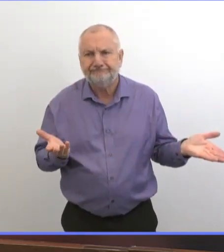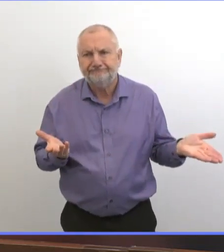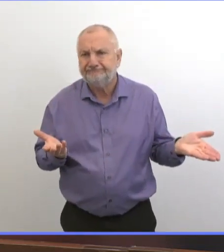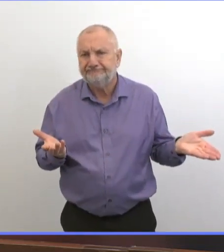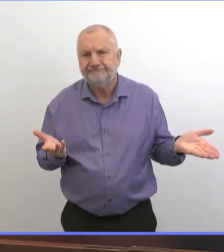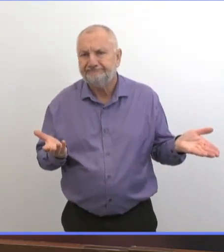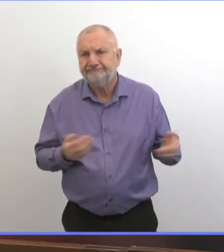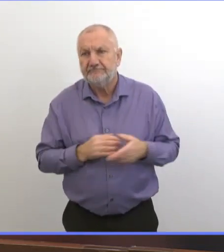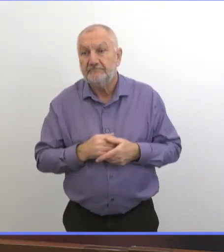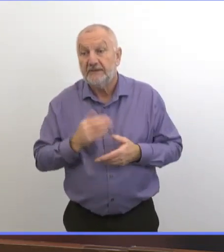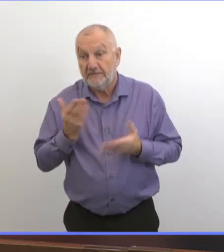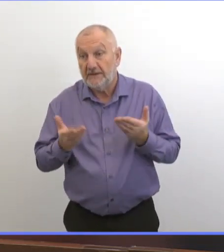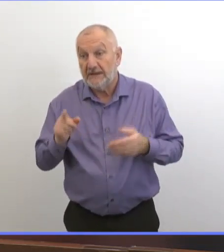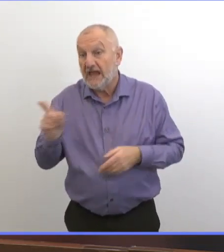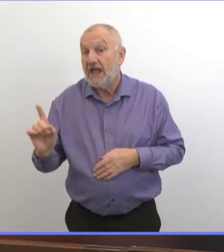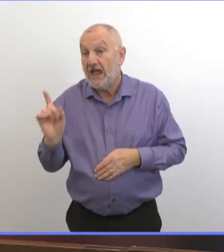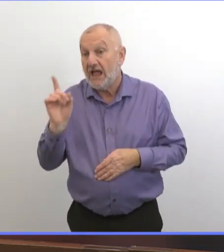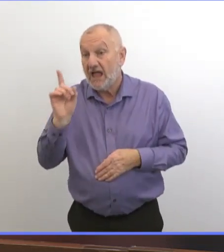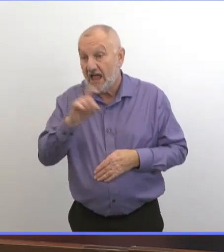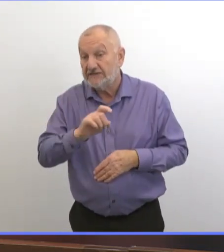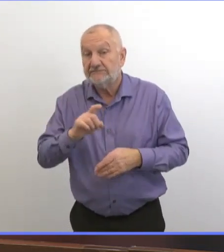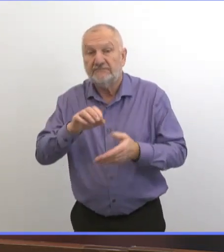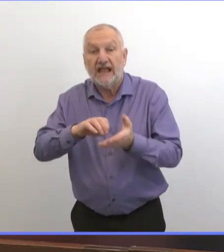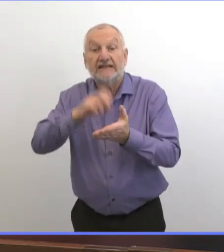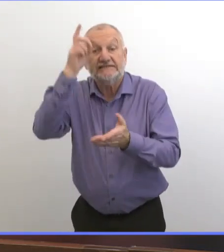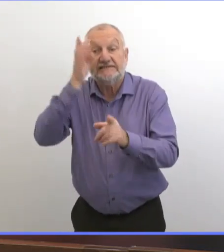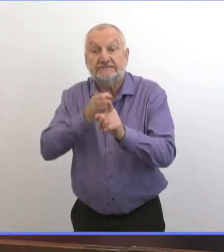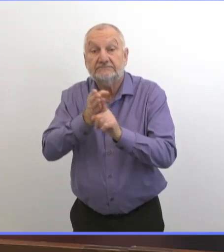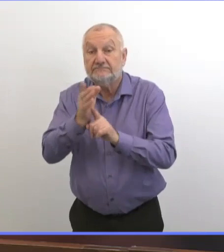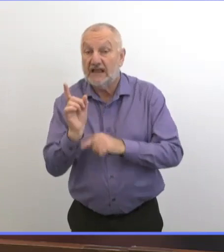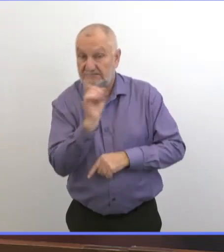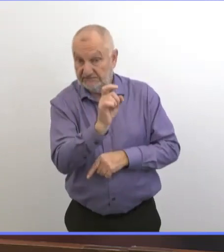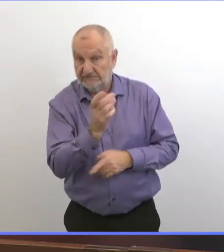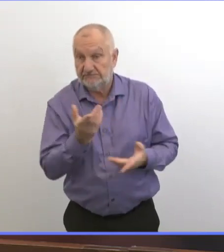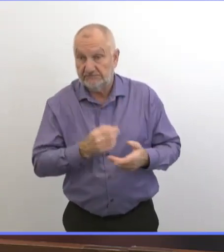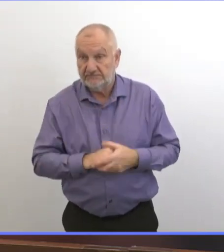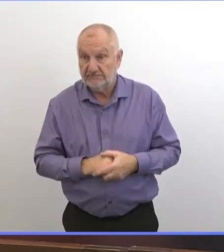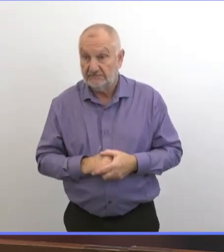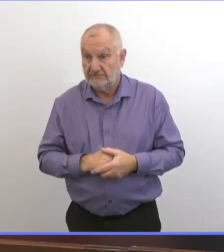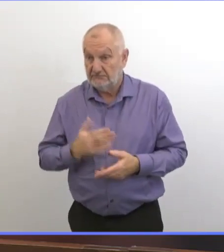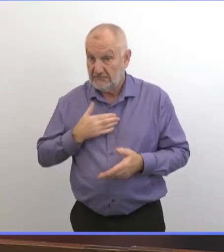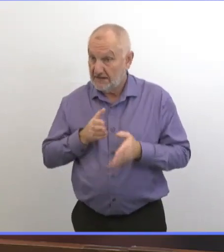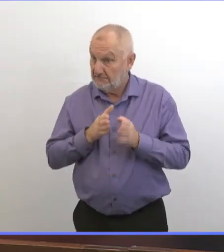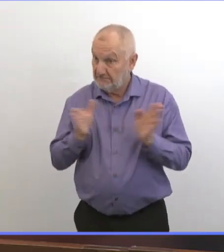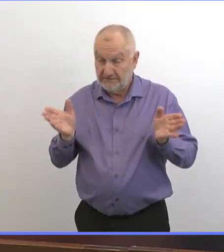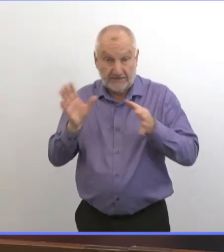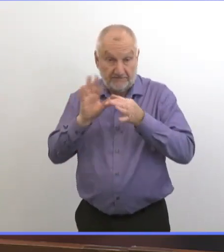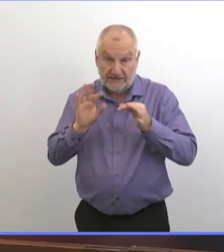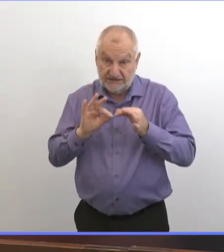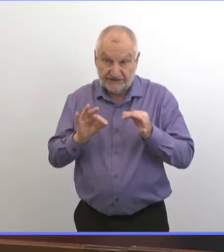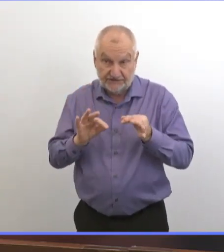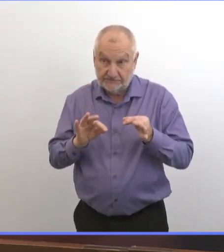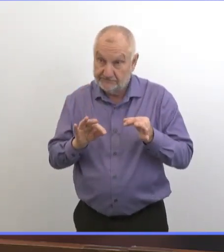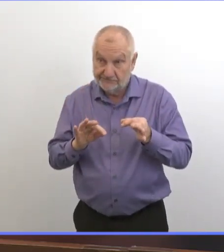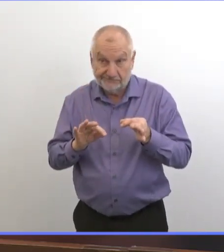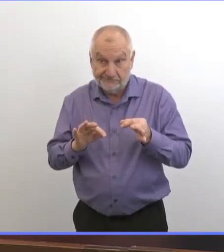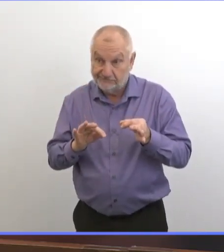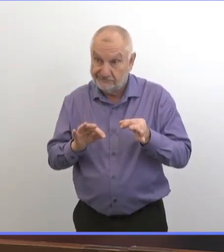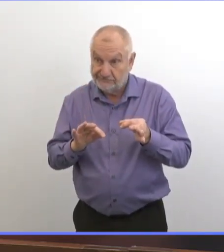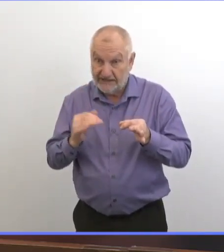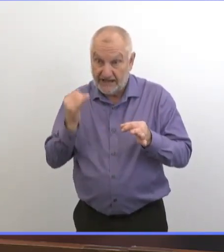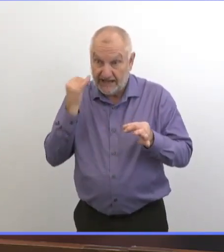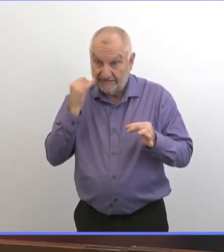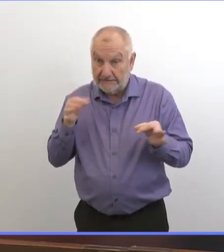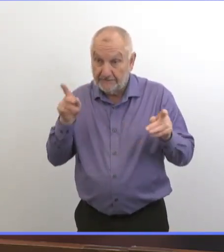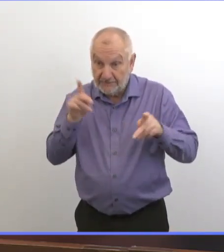division scolaire. Ça, c'est peut-être une question à poser directement au ministère de l'Éducation ou aux divisions scolaires. Mais plus on peut